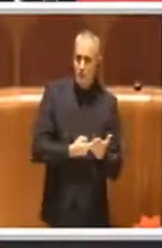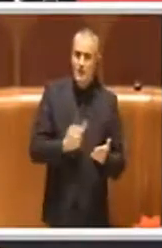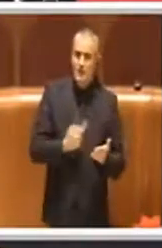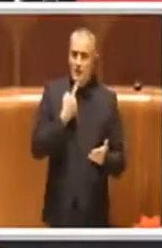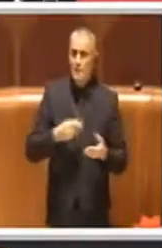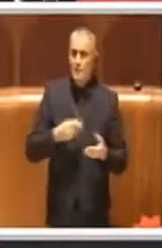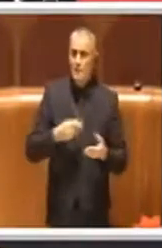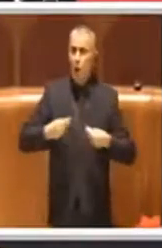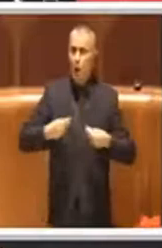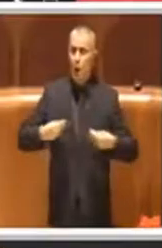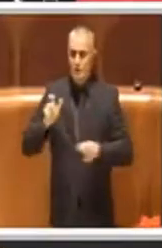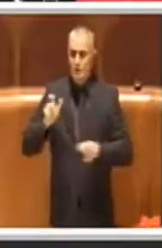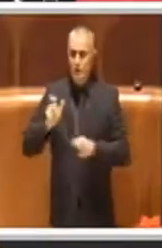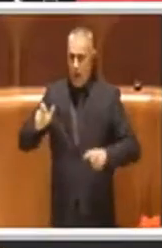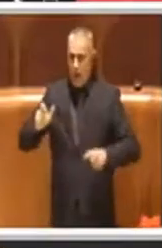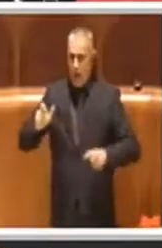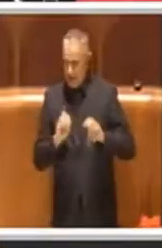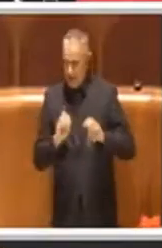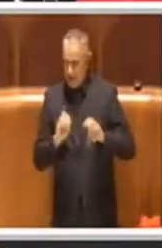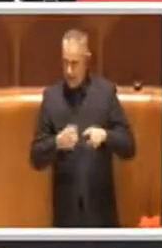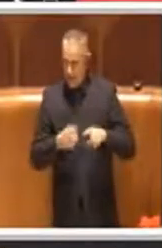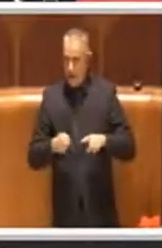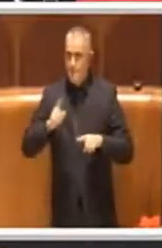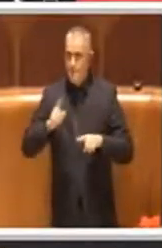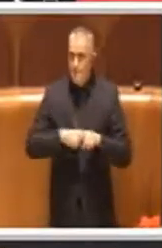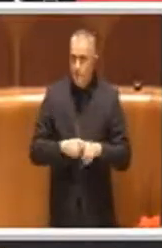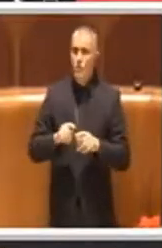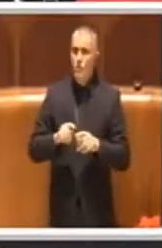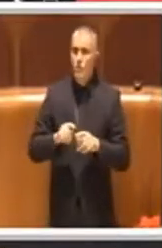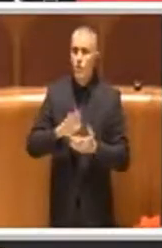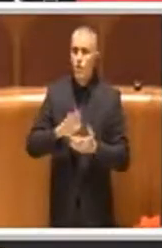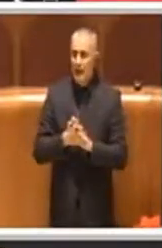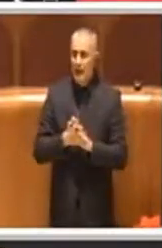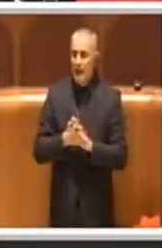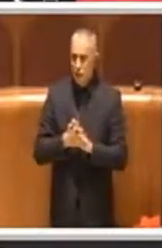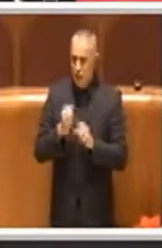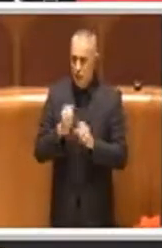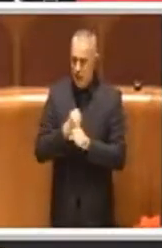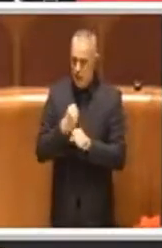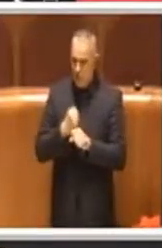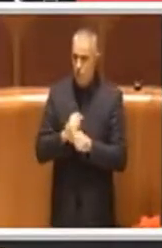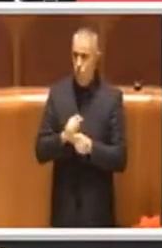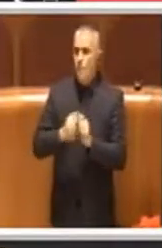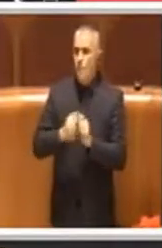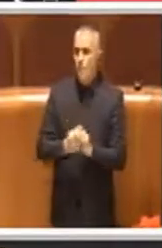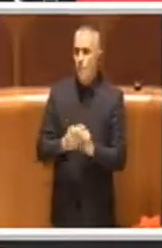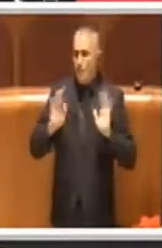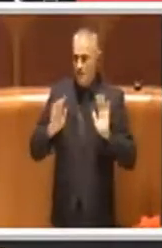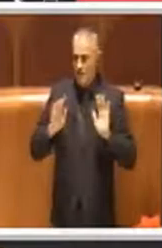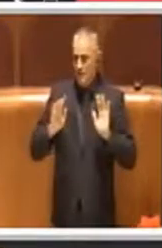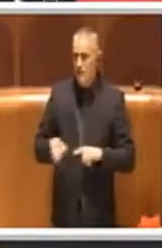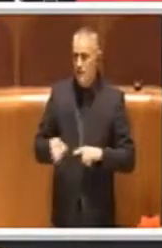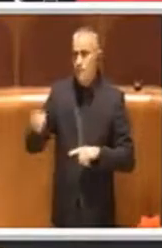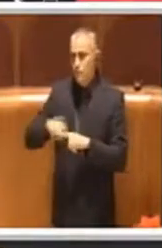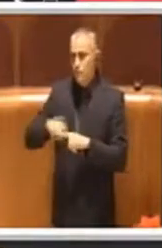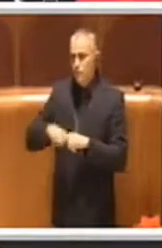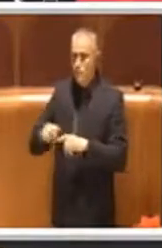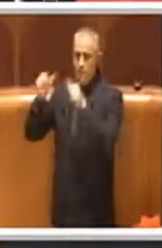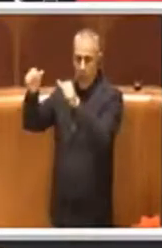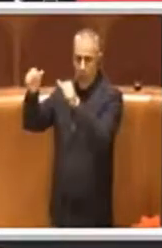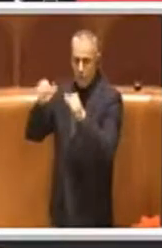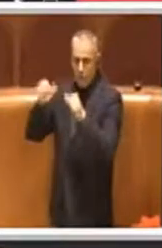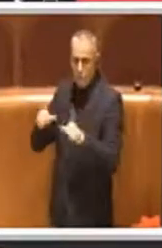alla modifica del contratto di lavoro in essere al bando e nuovi concorsi alla